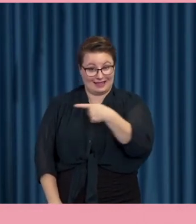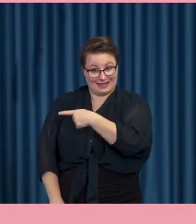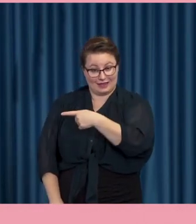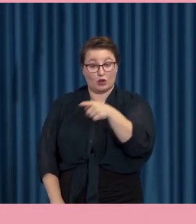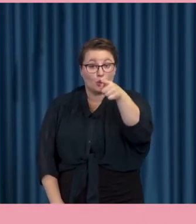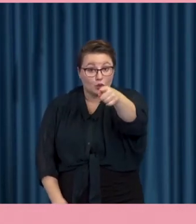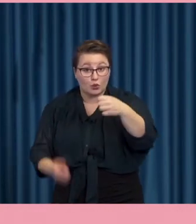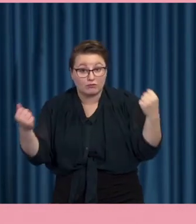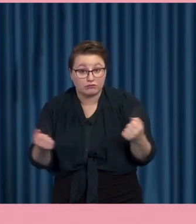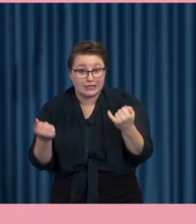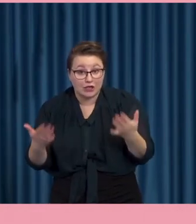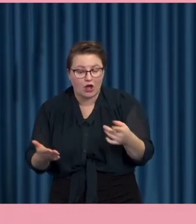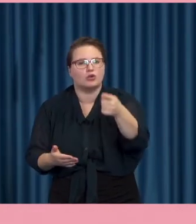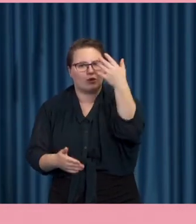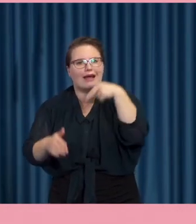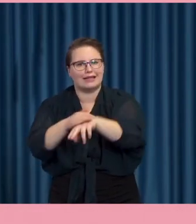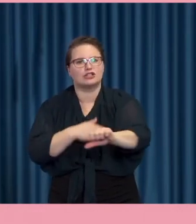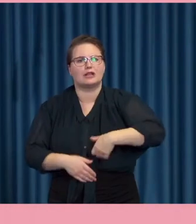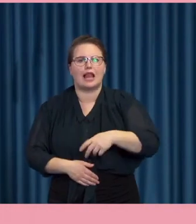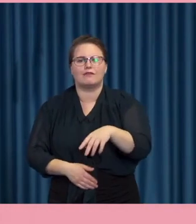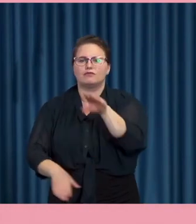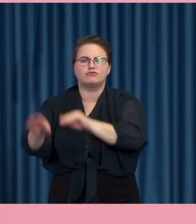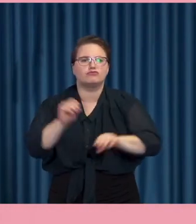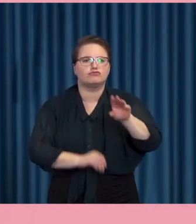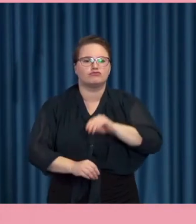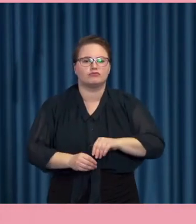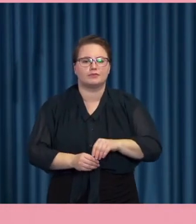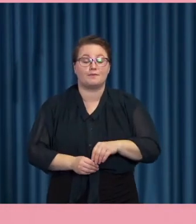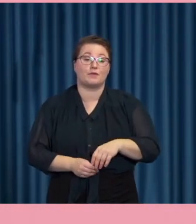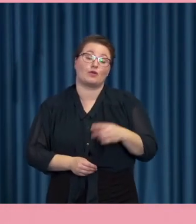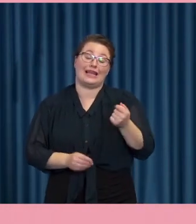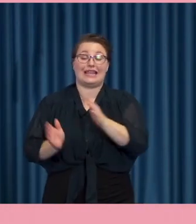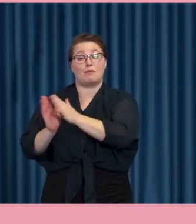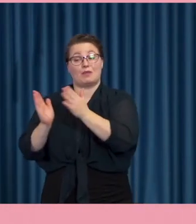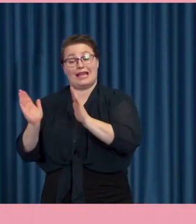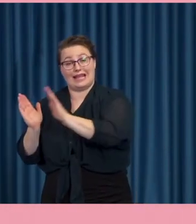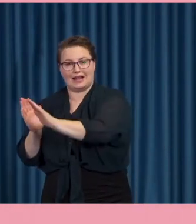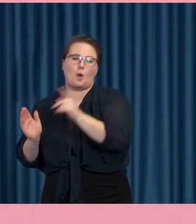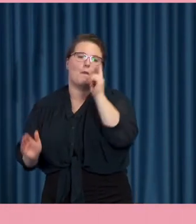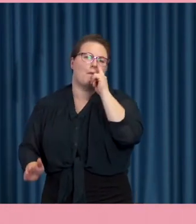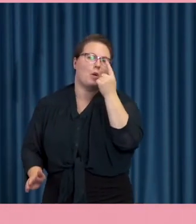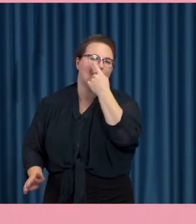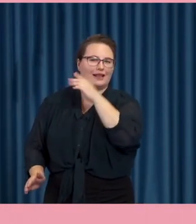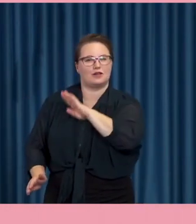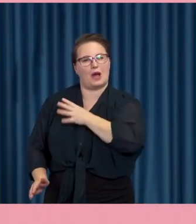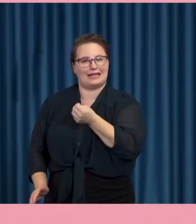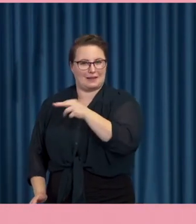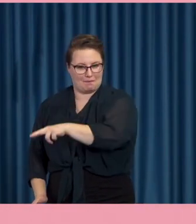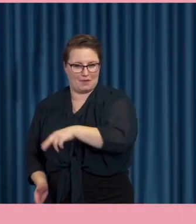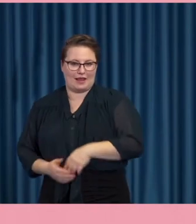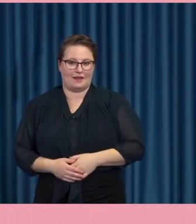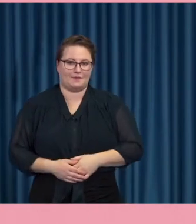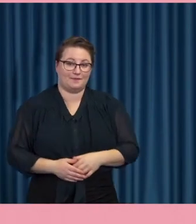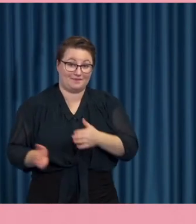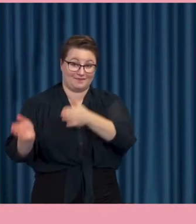Så det var lite om just vad biblioteken gör med Bollnäs bibliotek som exempel. Sen vill jag